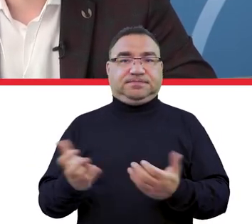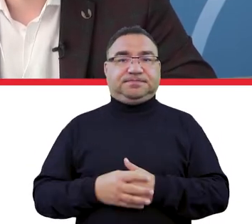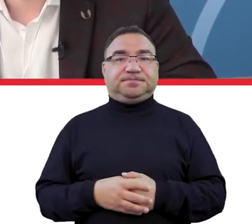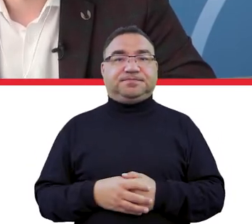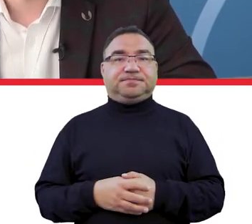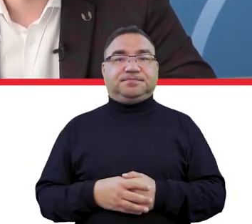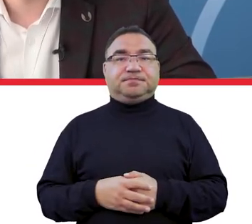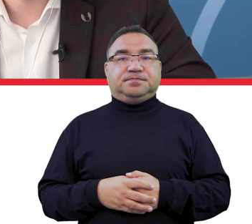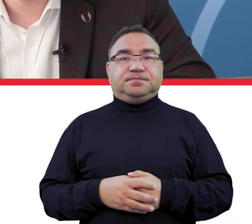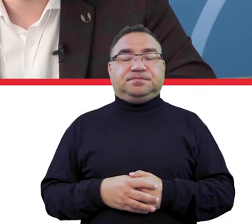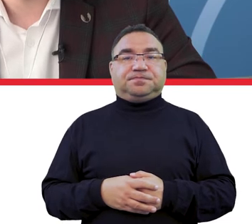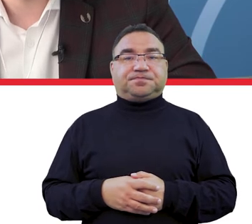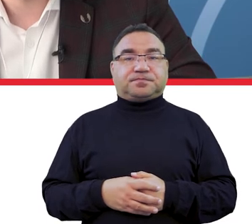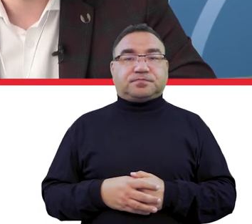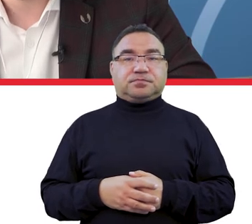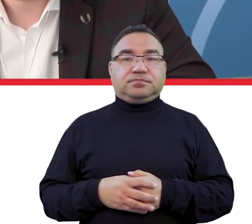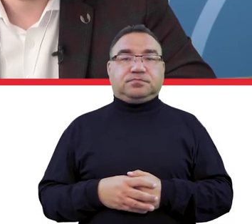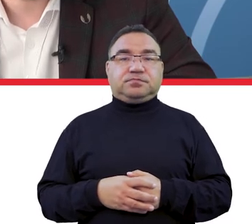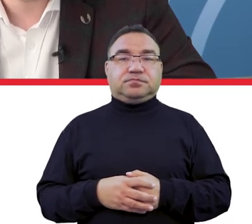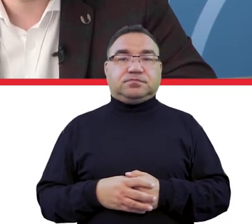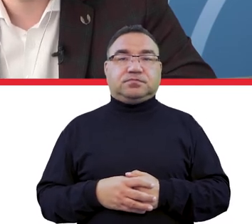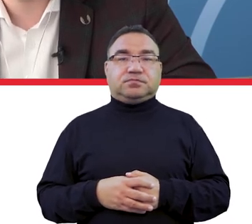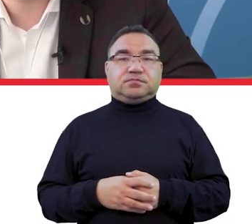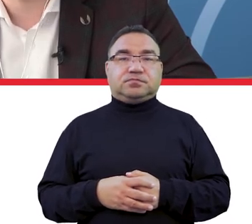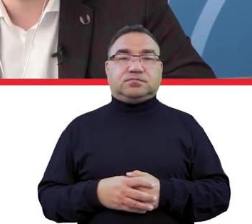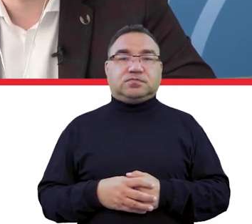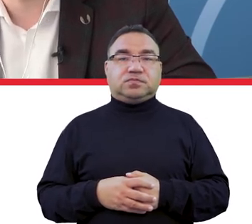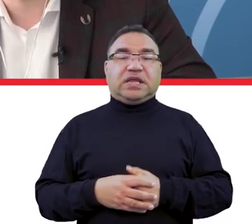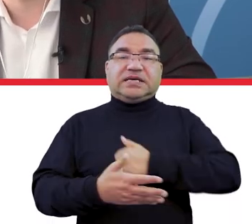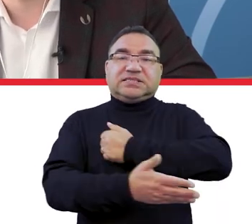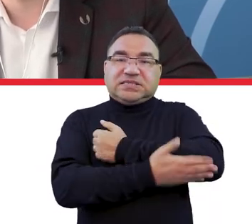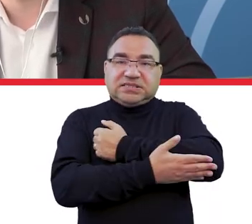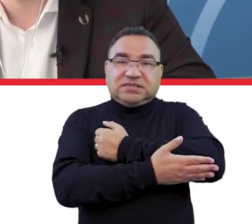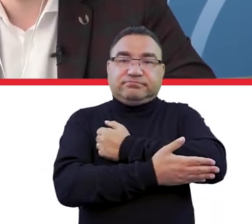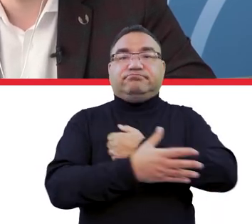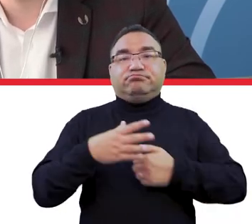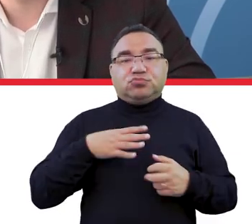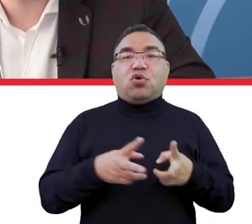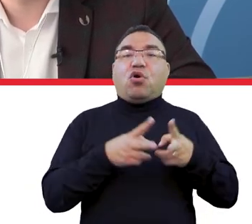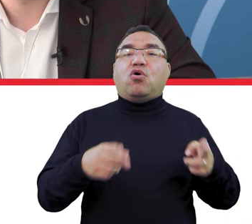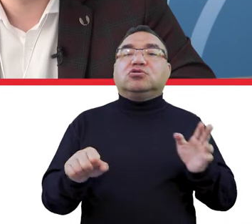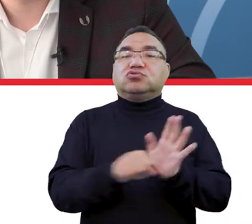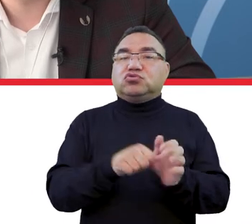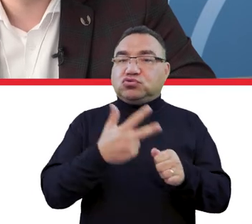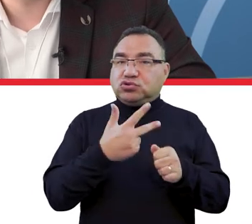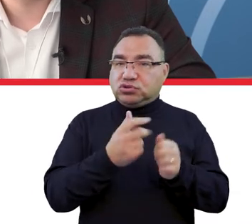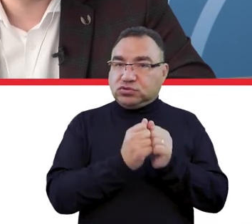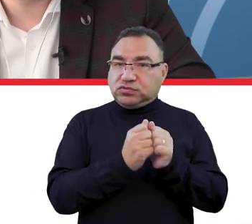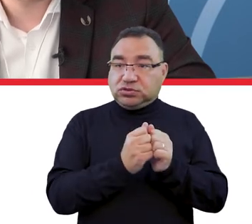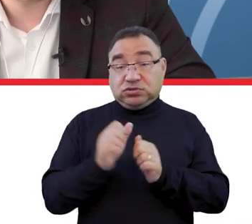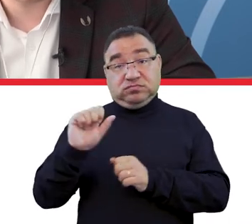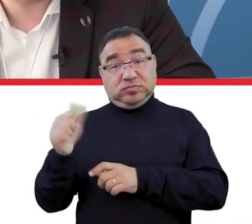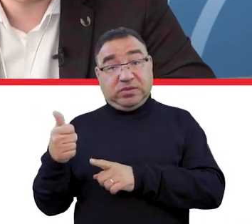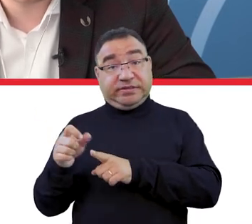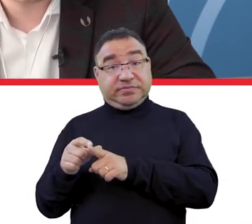Szczególne zasady, to w poprzednim punkcie też zwracam na to uwagę, zostały ustanowione na ten okres do 30 września, czyli od 1